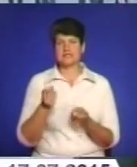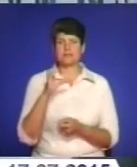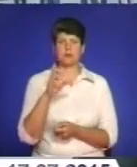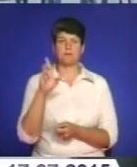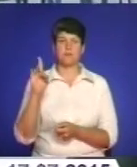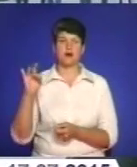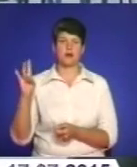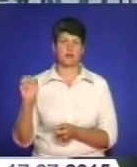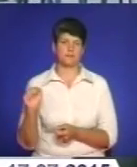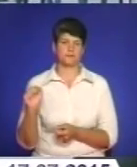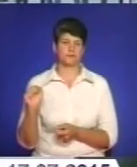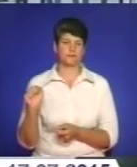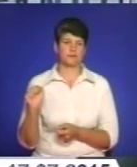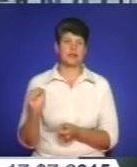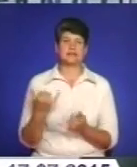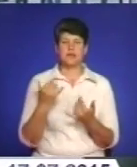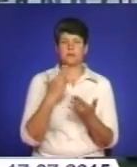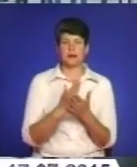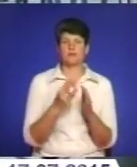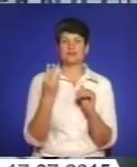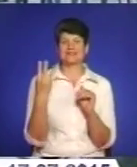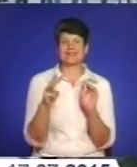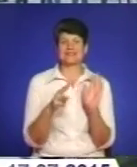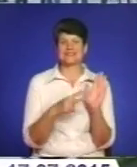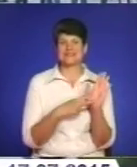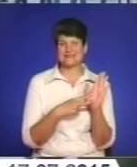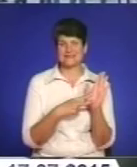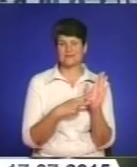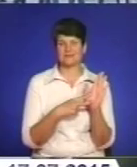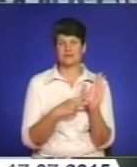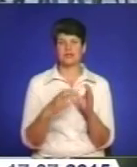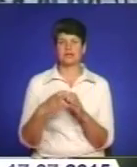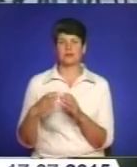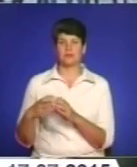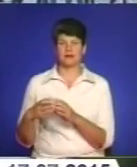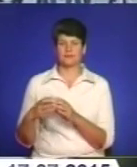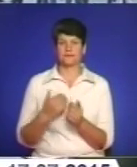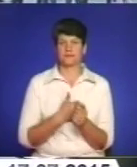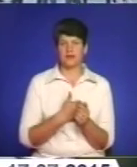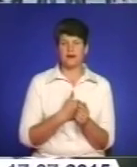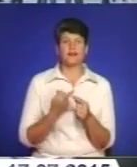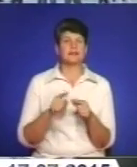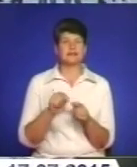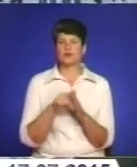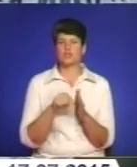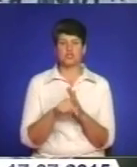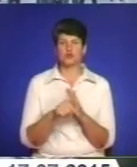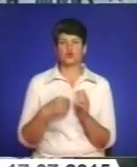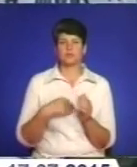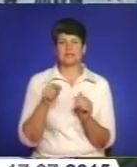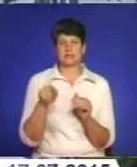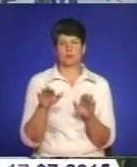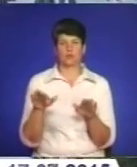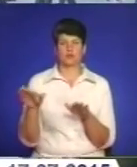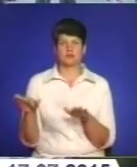На даному етапі ми маємо 37 громад, ініціатив, але це не означає, що ми стоїмо на позиції того, що